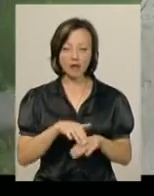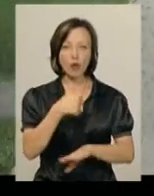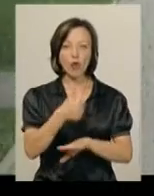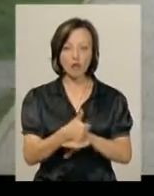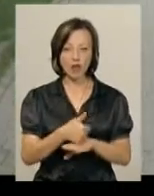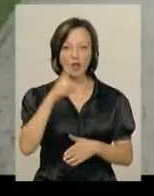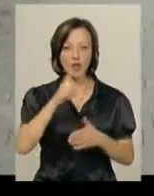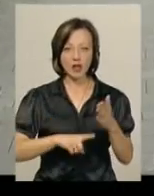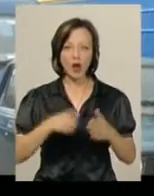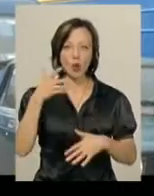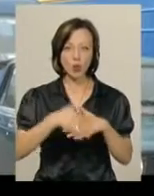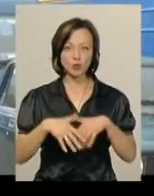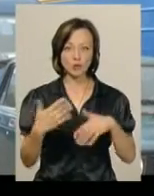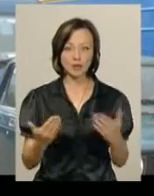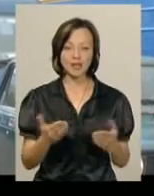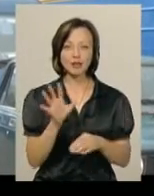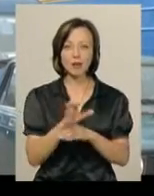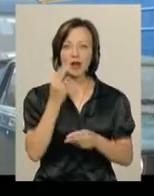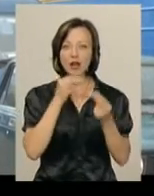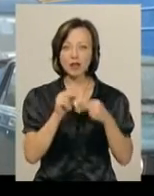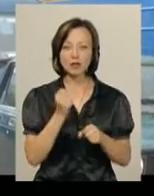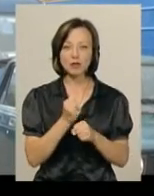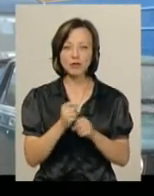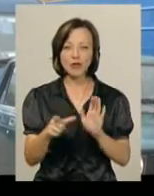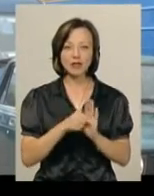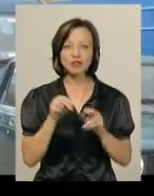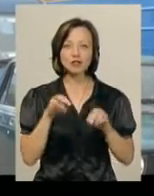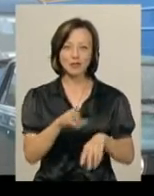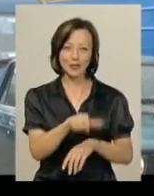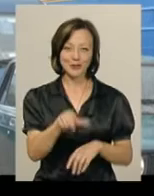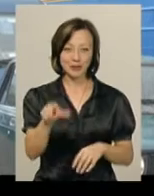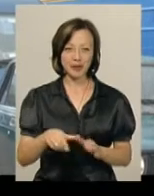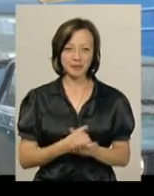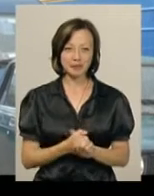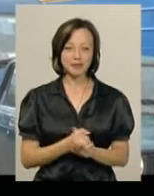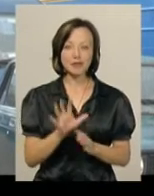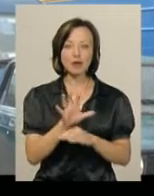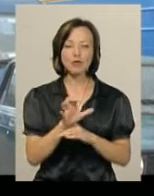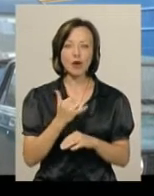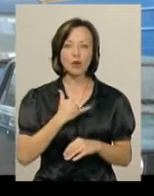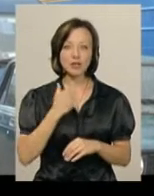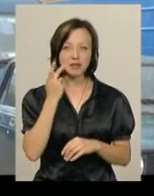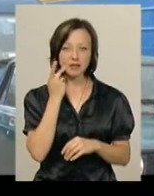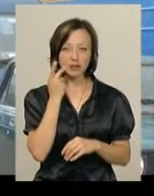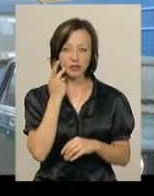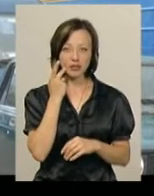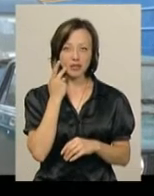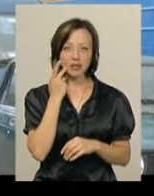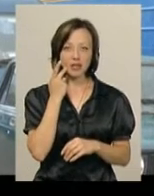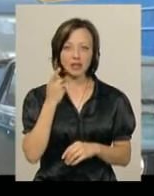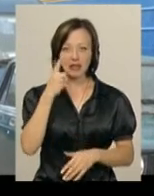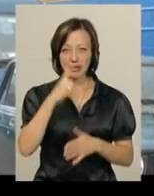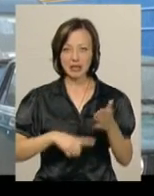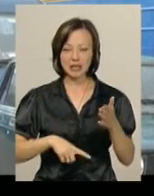Головне – довіра та розуміння. Собакою ще краще працювати деколи, чим з людьми. Тому що собаки в нас завжди надійні